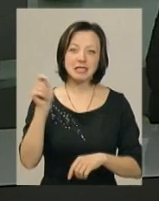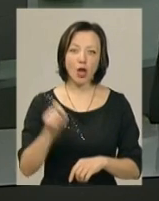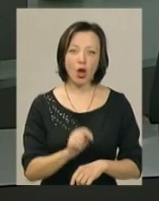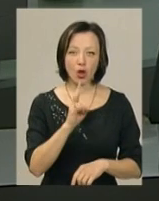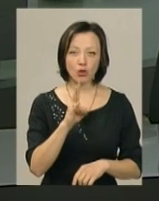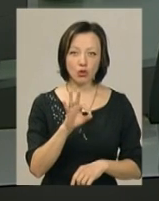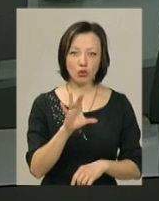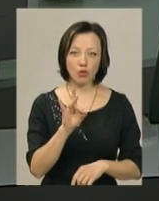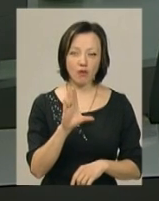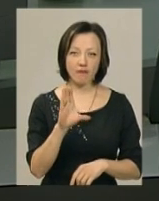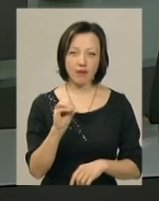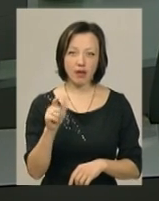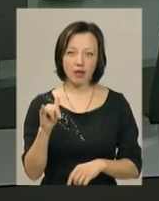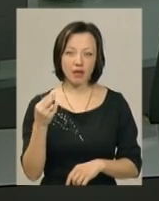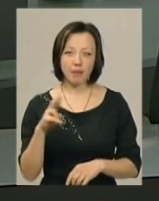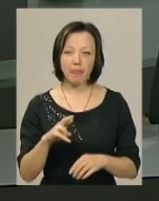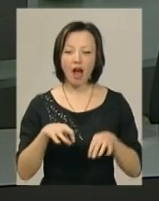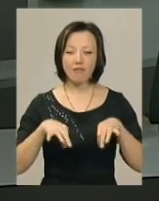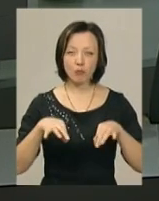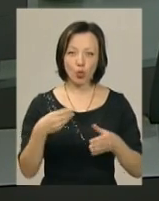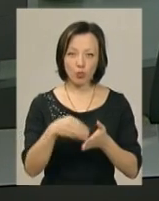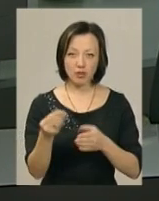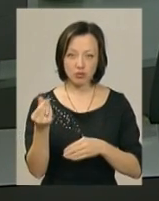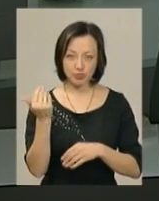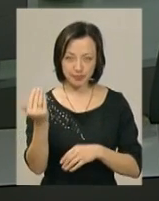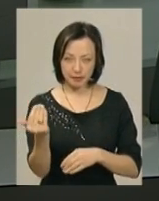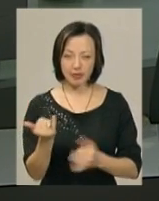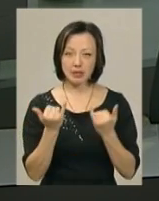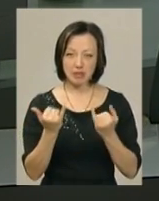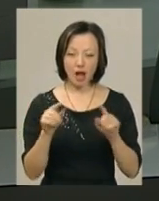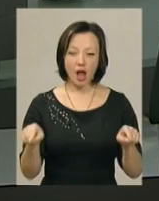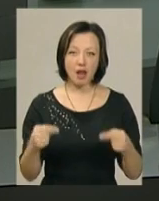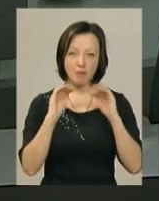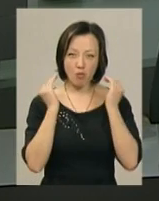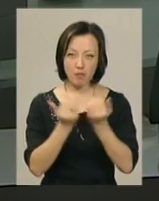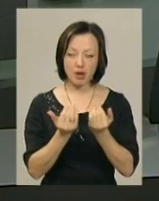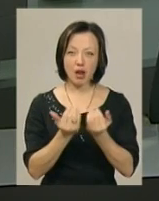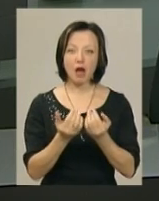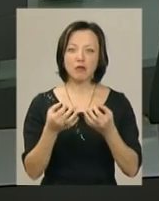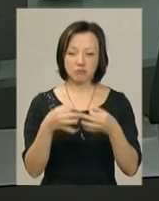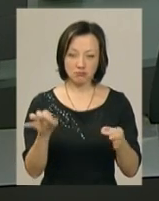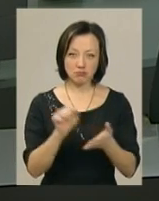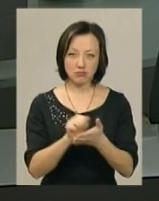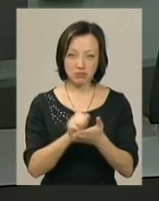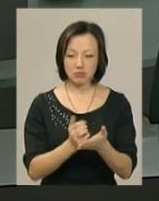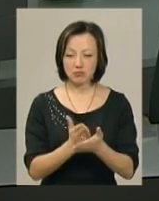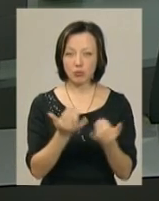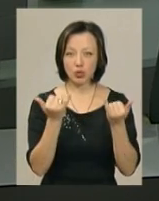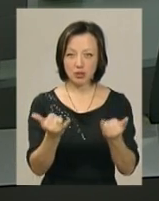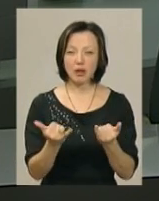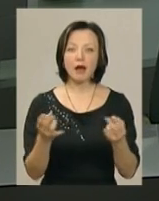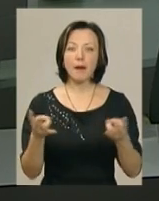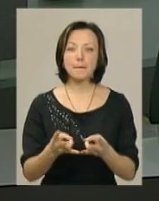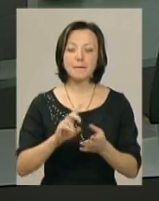Автомобіль купили за кошти тамтешніх парафіян. Наразі реанімобіль розмитнюють, потім він слугуватиме для потреб міської